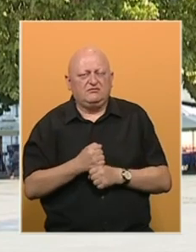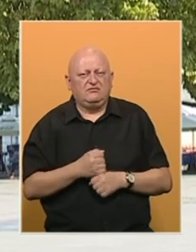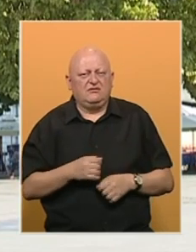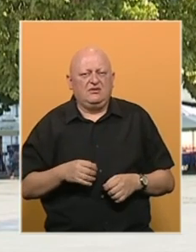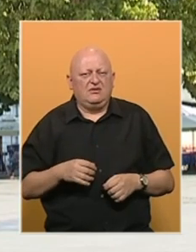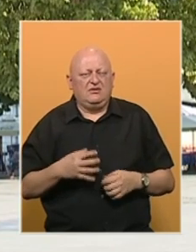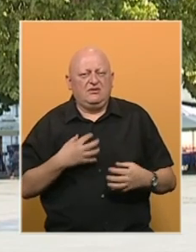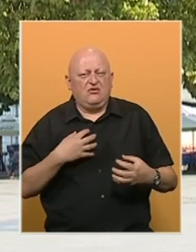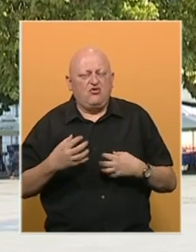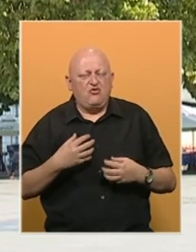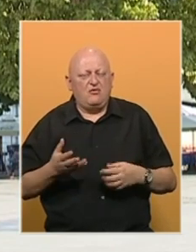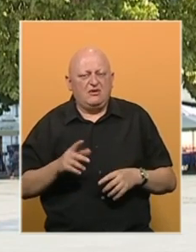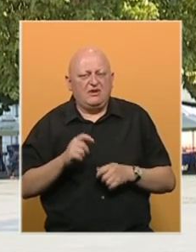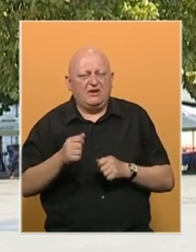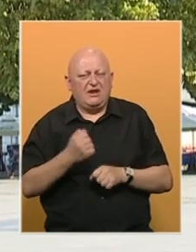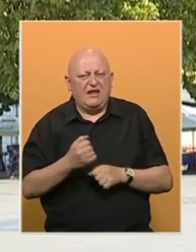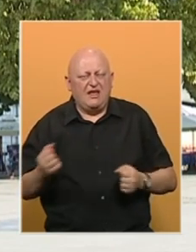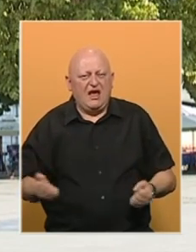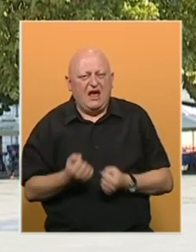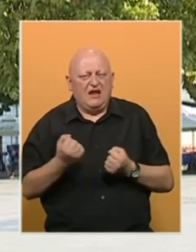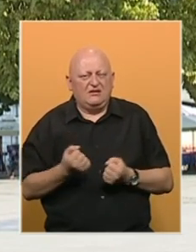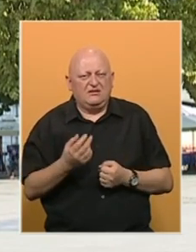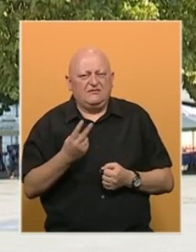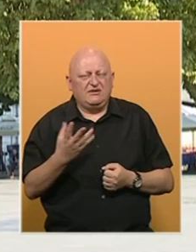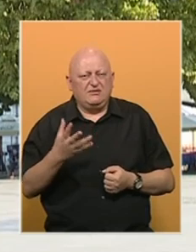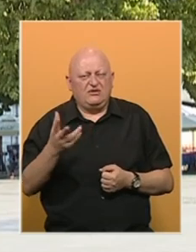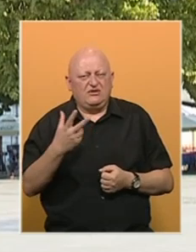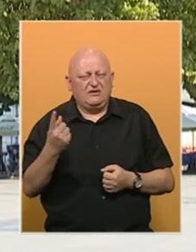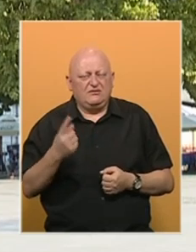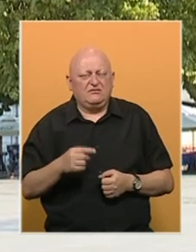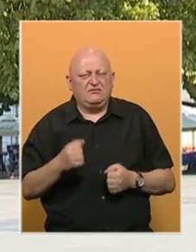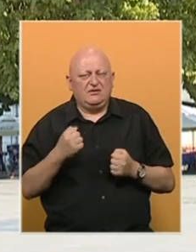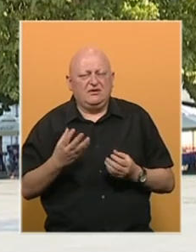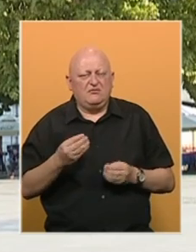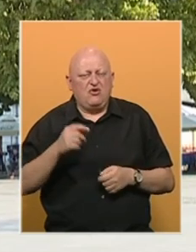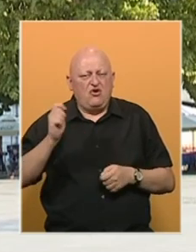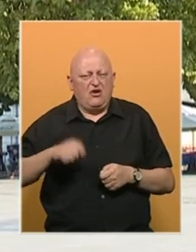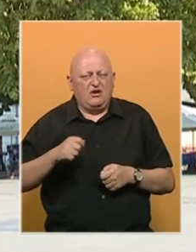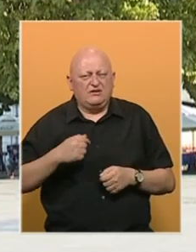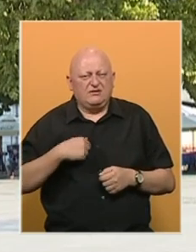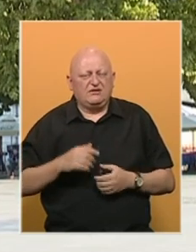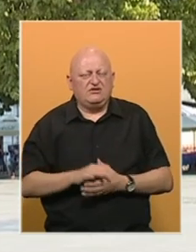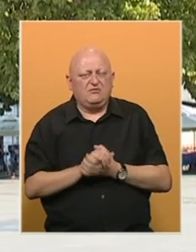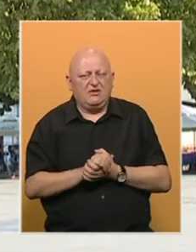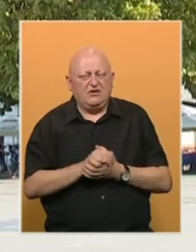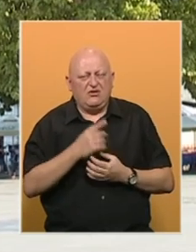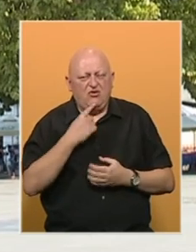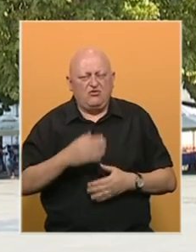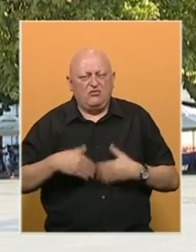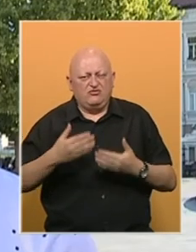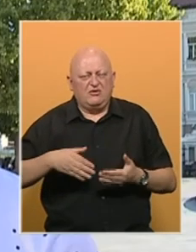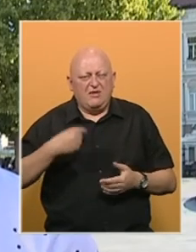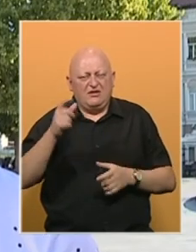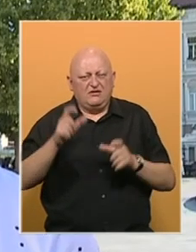artistička radna akcija koja će biti od 25. do 31. Zatim jako puno radionica sa našim partnerima koje će biti ponuđene